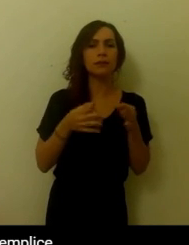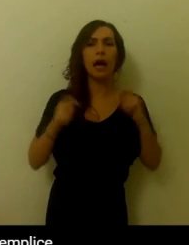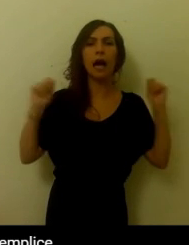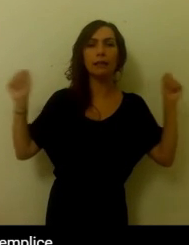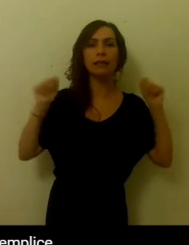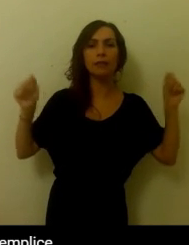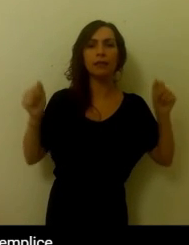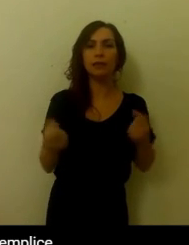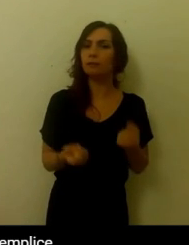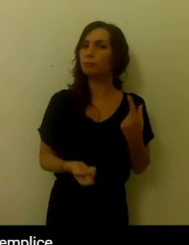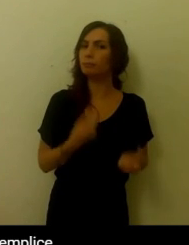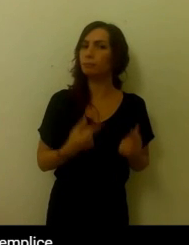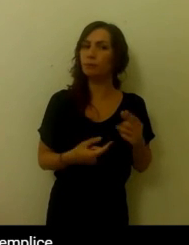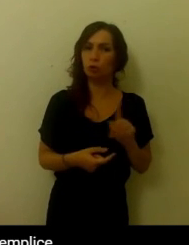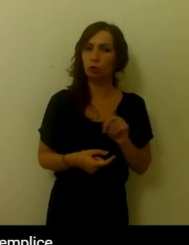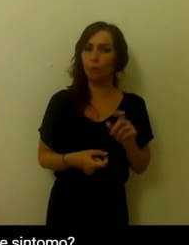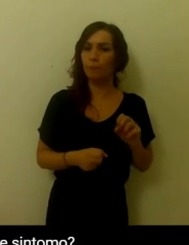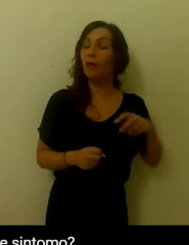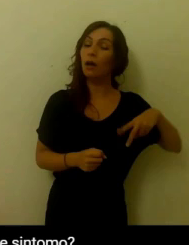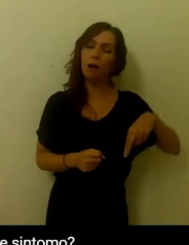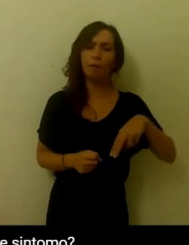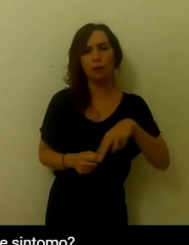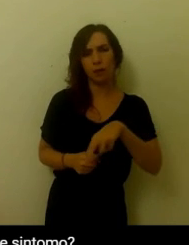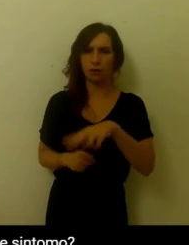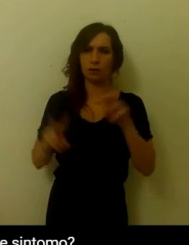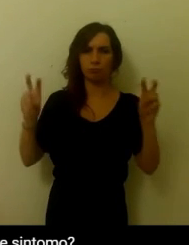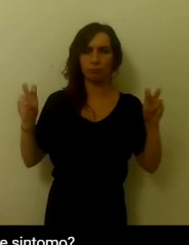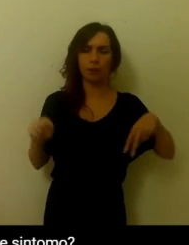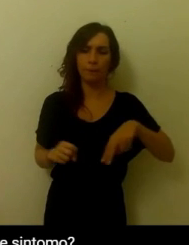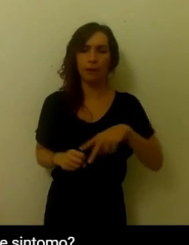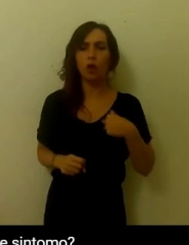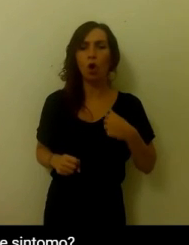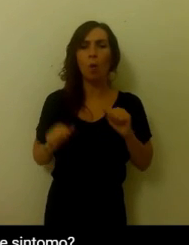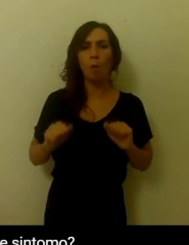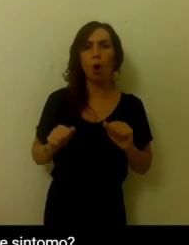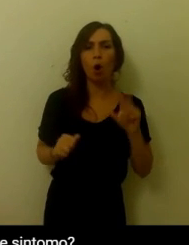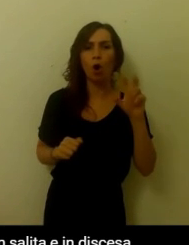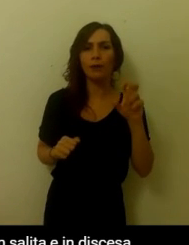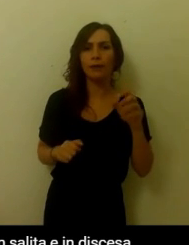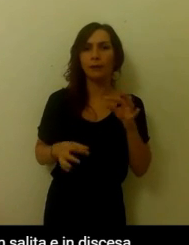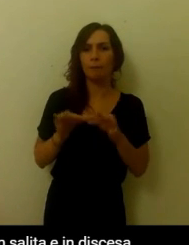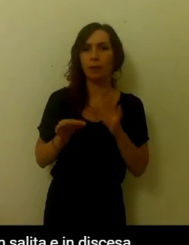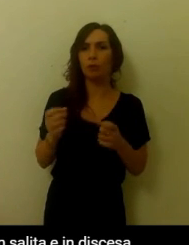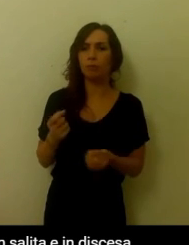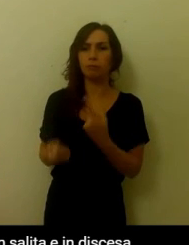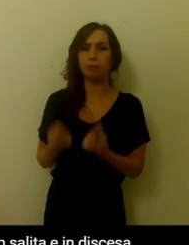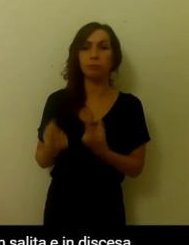dialogo, parliamo della camminata, l'attività più semplice. Posso camminare 30 minuti senza produrre sintomo? No.